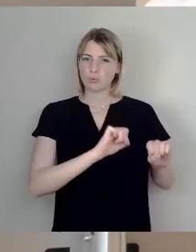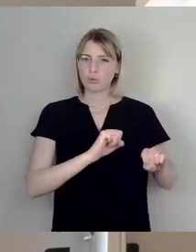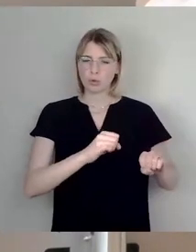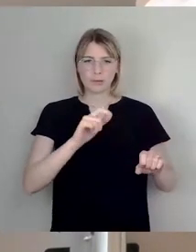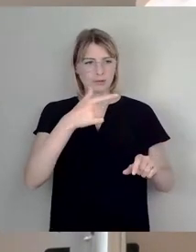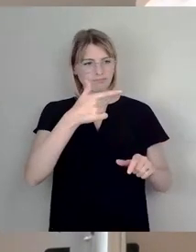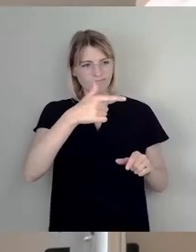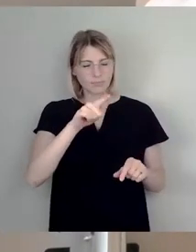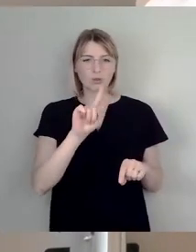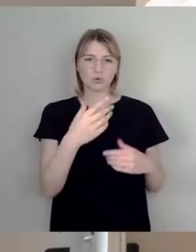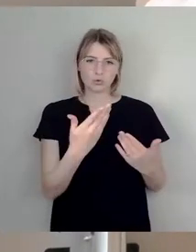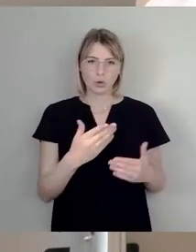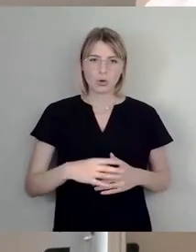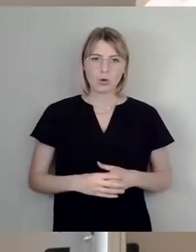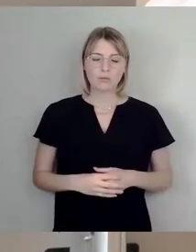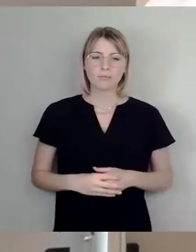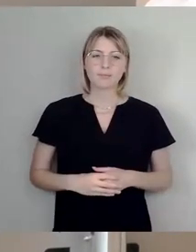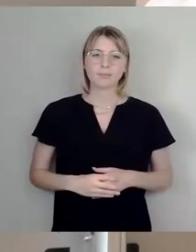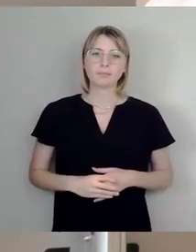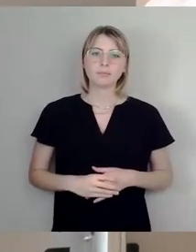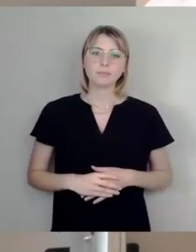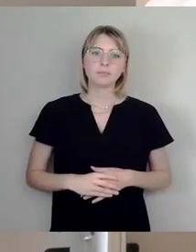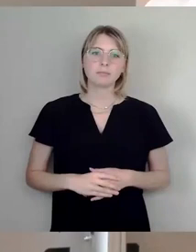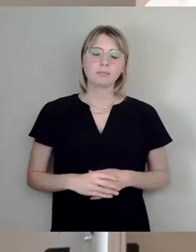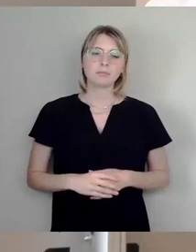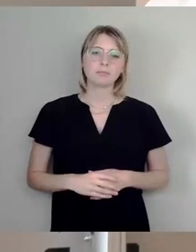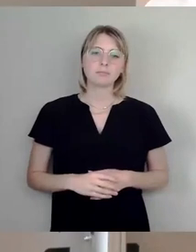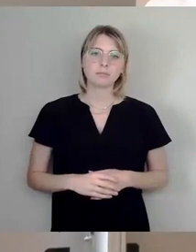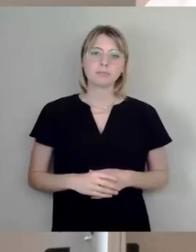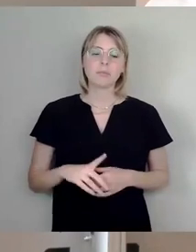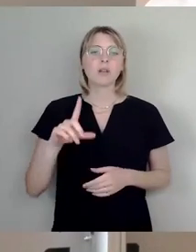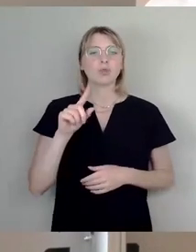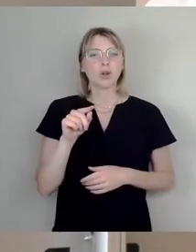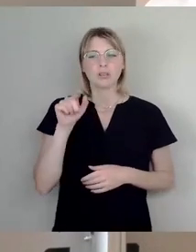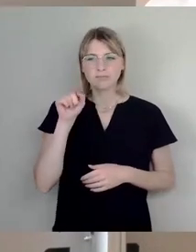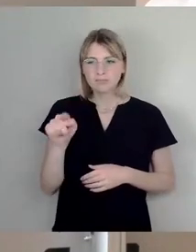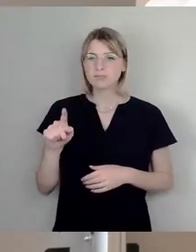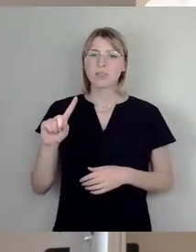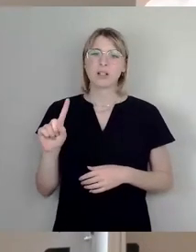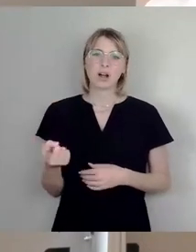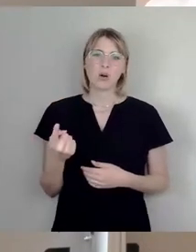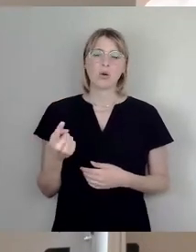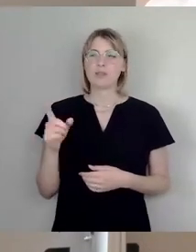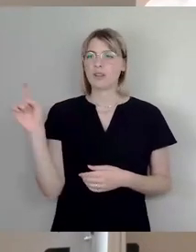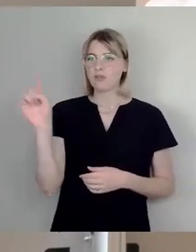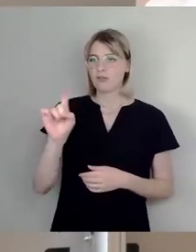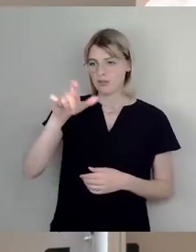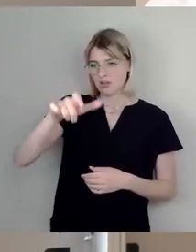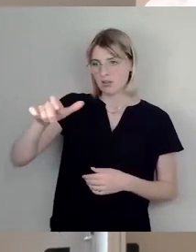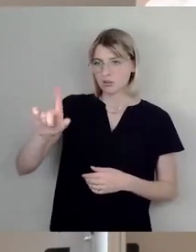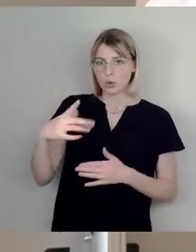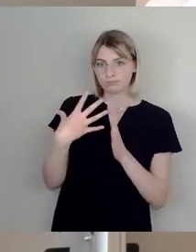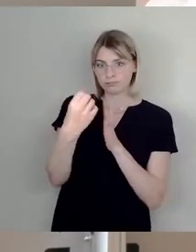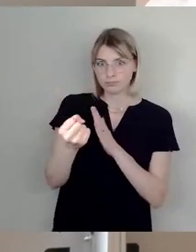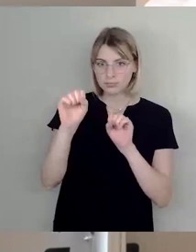abgedeckt wird, sodass man hier auch entsprechende Schmierfinken dann auch mal stellen